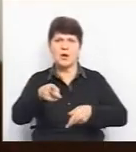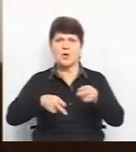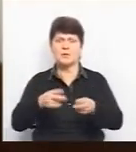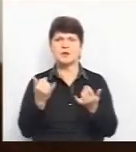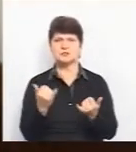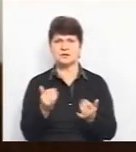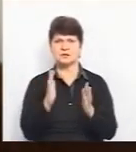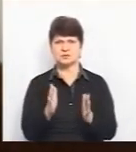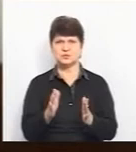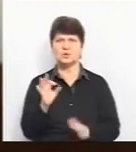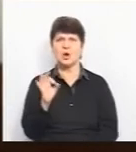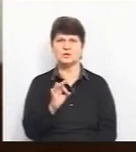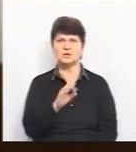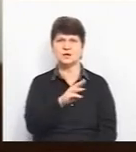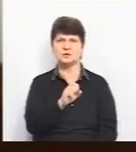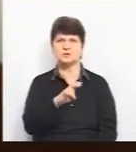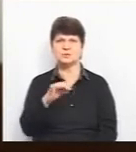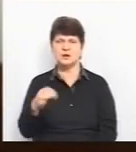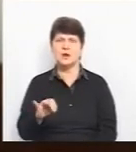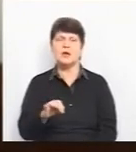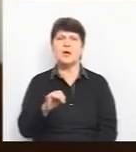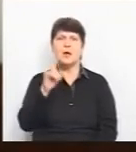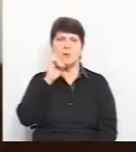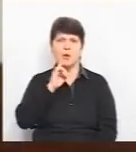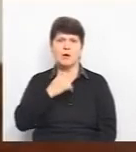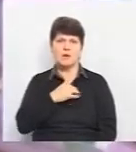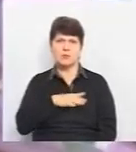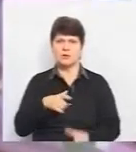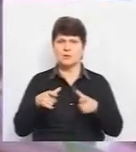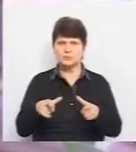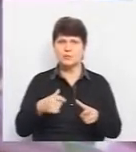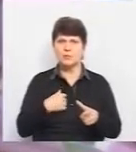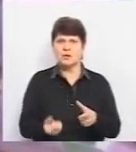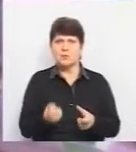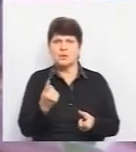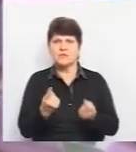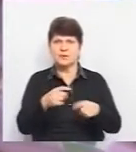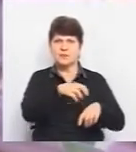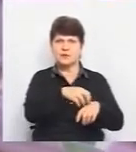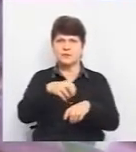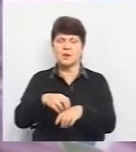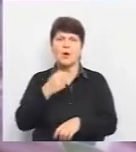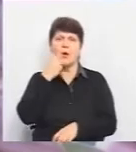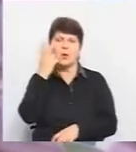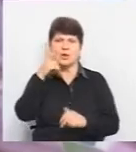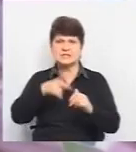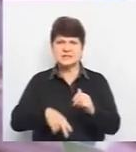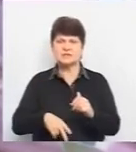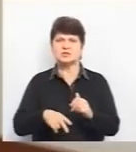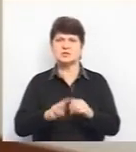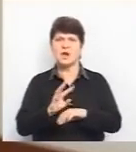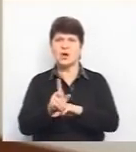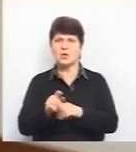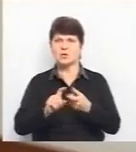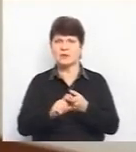'явилася раніше ця проблема, але поки я сиділа на карантині, в мене з'явилася нова. Поки я чекала, закінчиться, коли коронавірус,